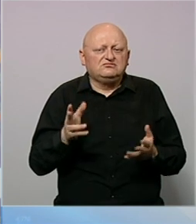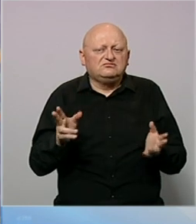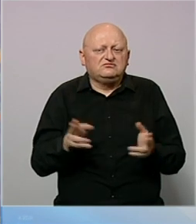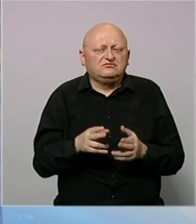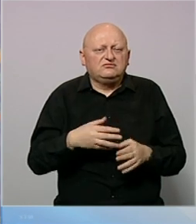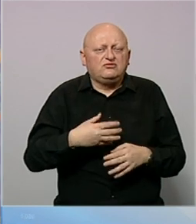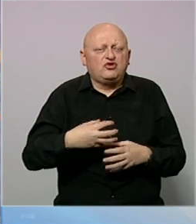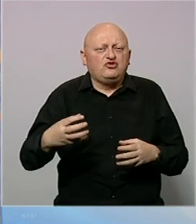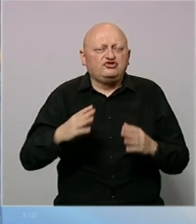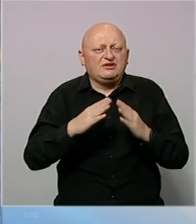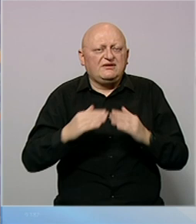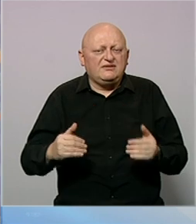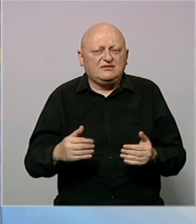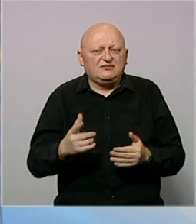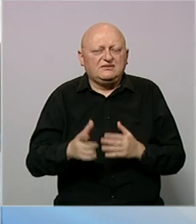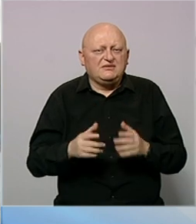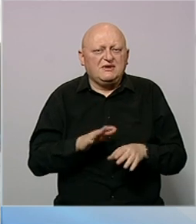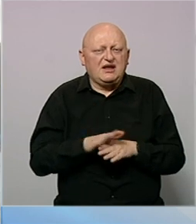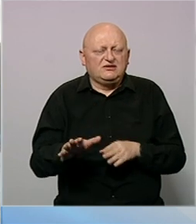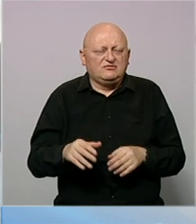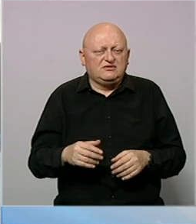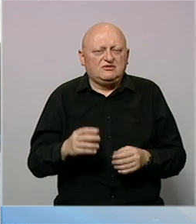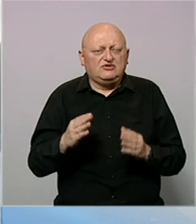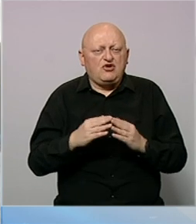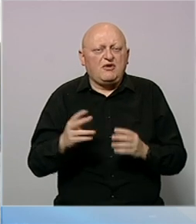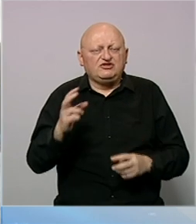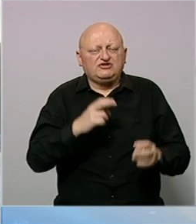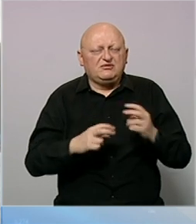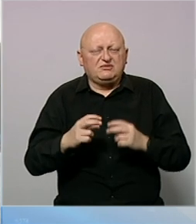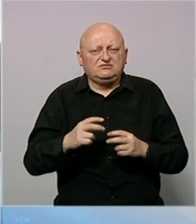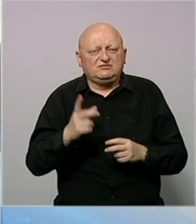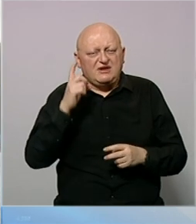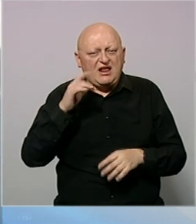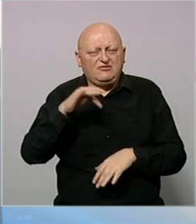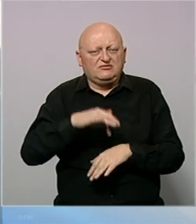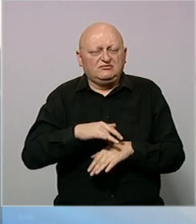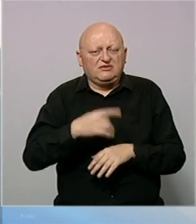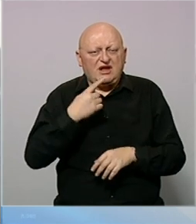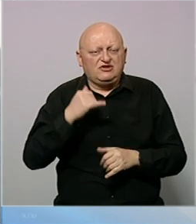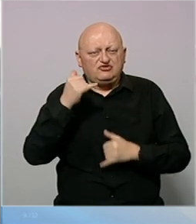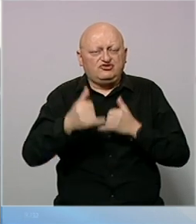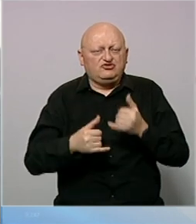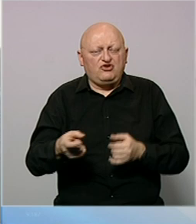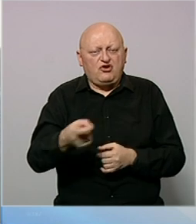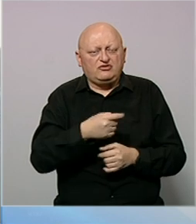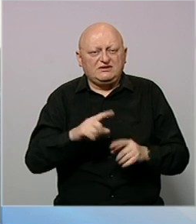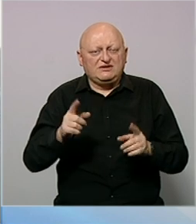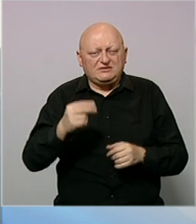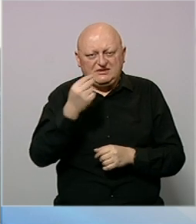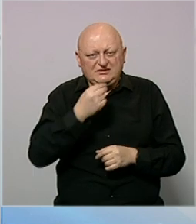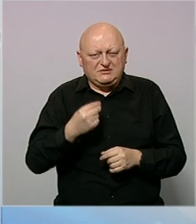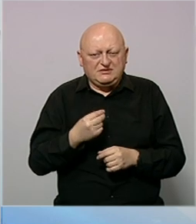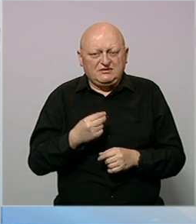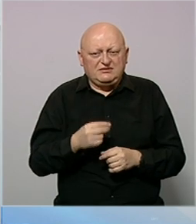produžene vikende i naravno za vrijeme raspiste. Domaće planine i dalje su glavna zimska destinacija, kaže u turističkoj organizaciji Republike